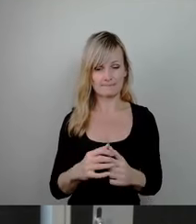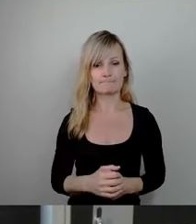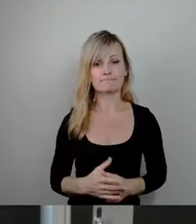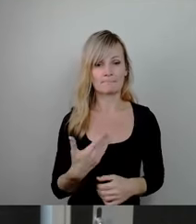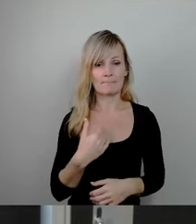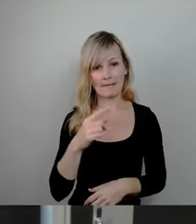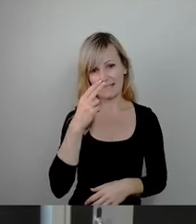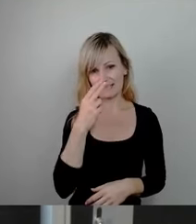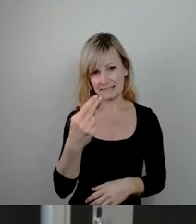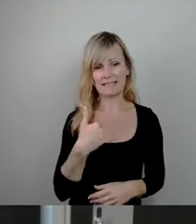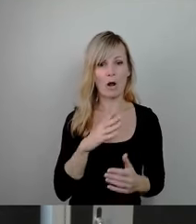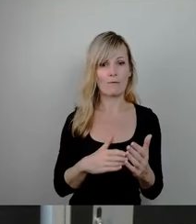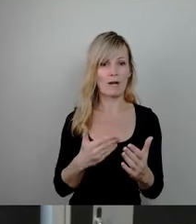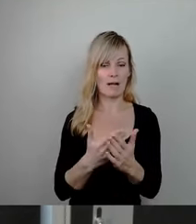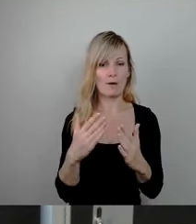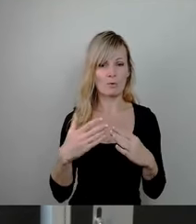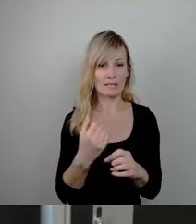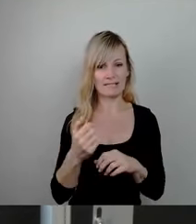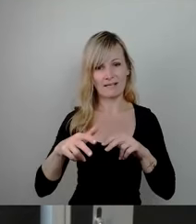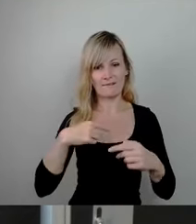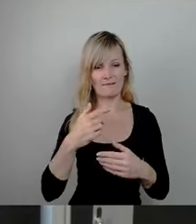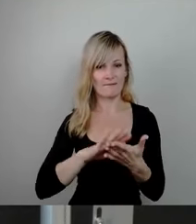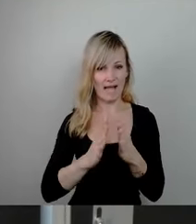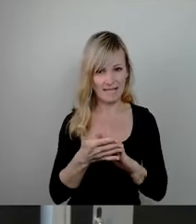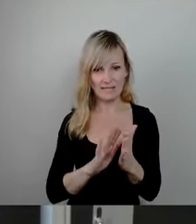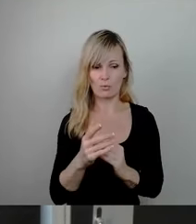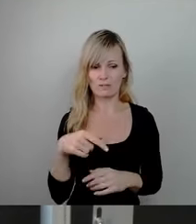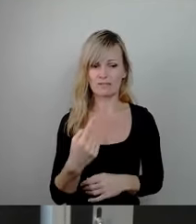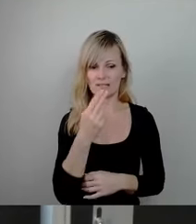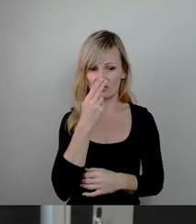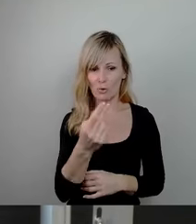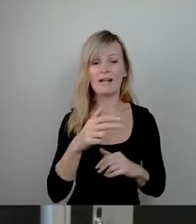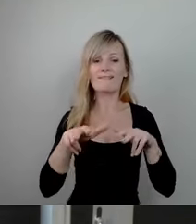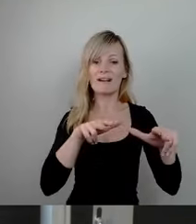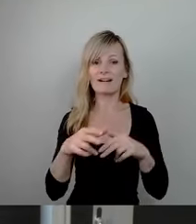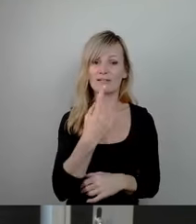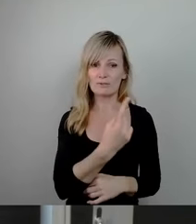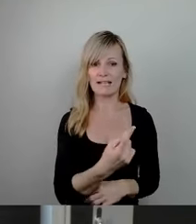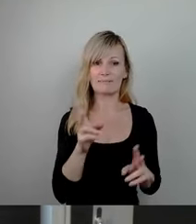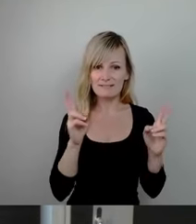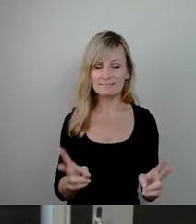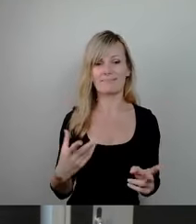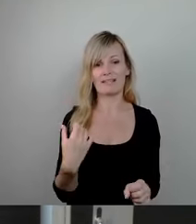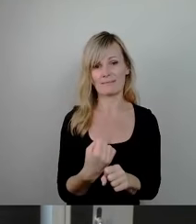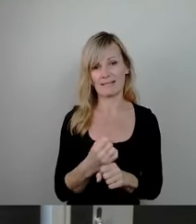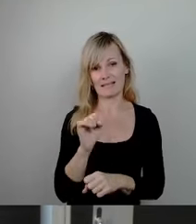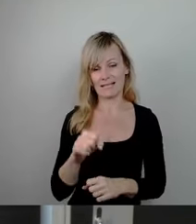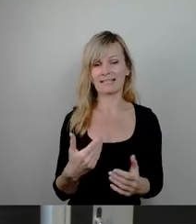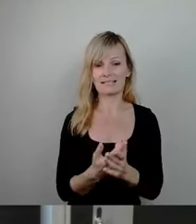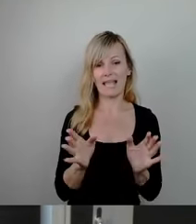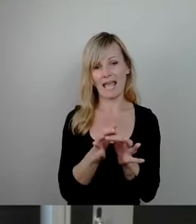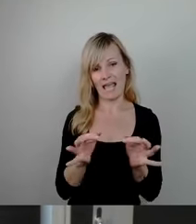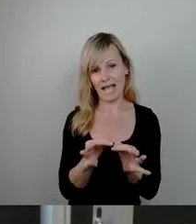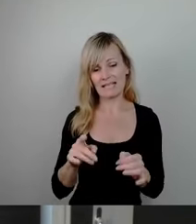eine Aufgabe, die wir dann auch in den Haushaltsverhandlungen haben, wirklich auch zu schauen, zu was ist denn die Verwaltung tatsächlich in der Lage. Diese Ehrlichkeit würde ich mir in den Wochen auch